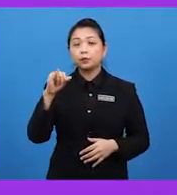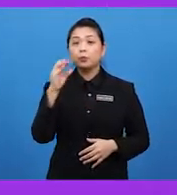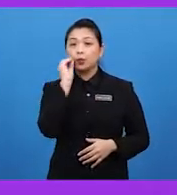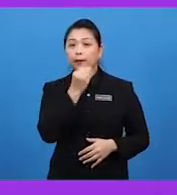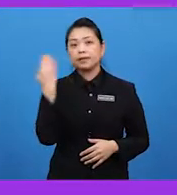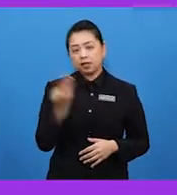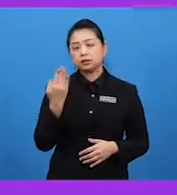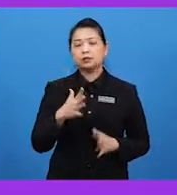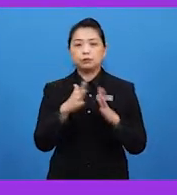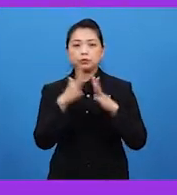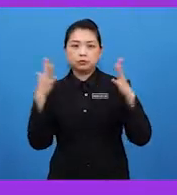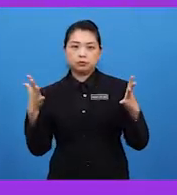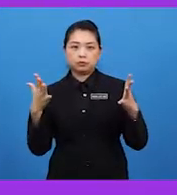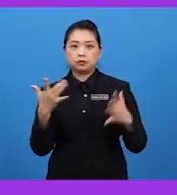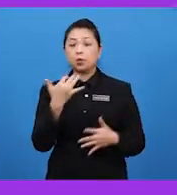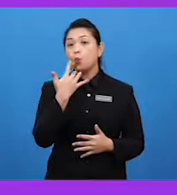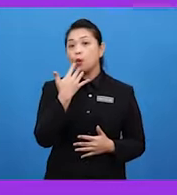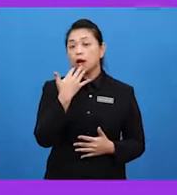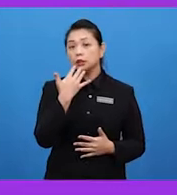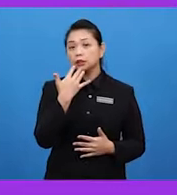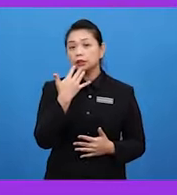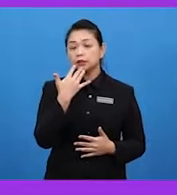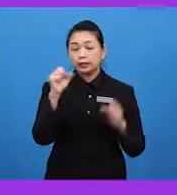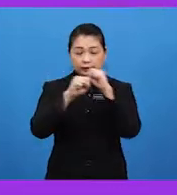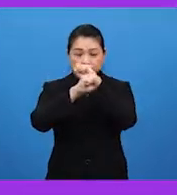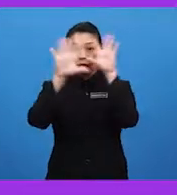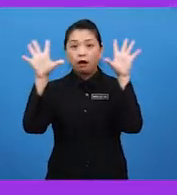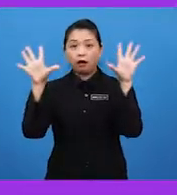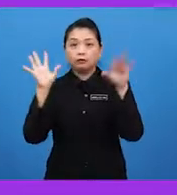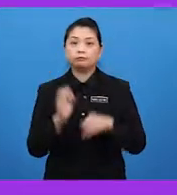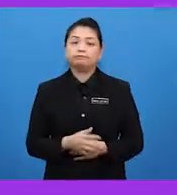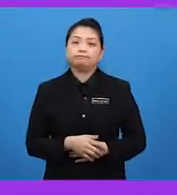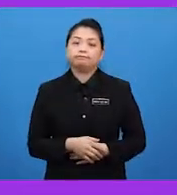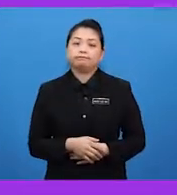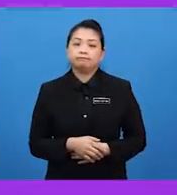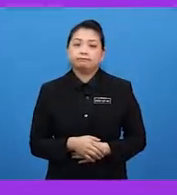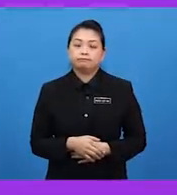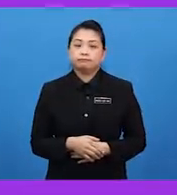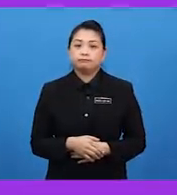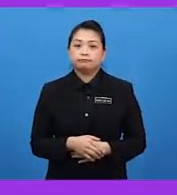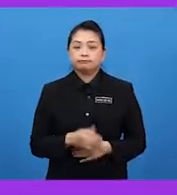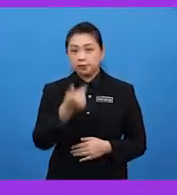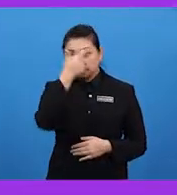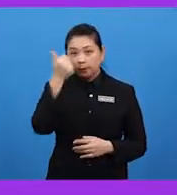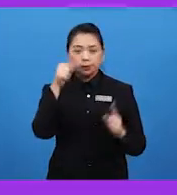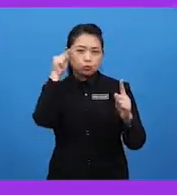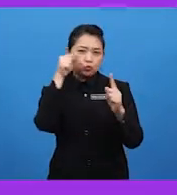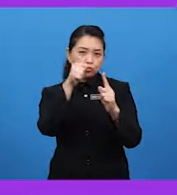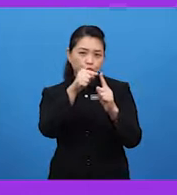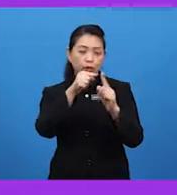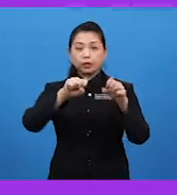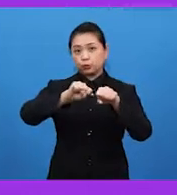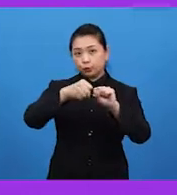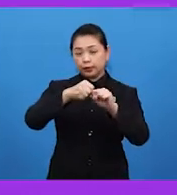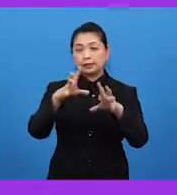besar, berwarna-warni dan terang. Hal ini bertujuan agar dapat